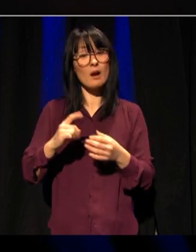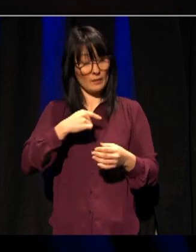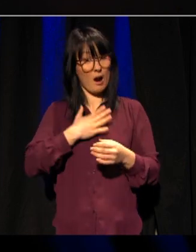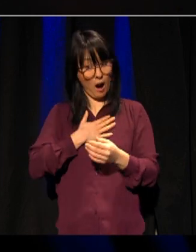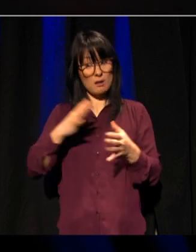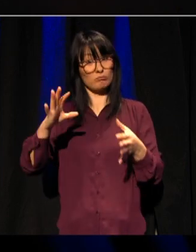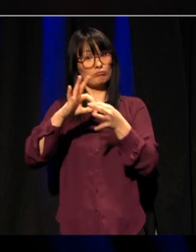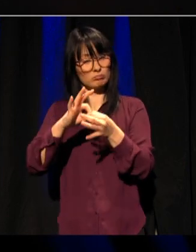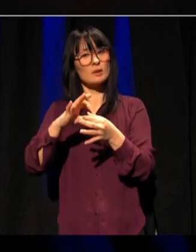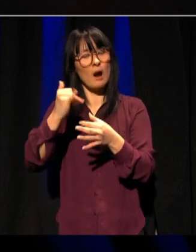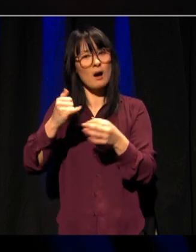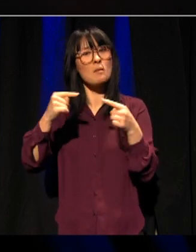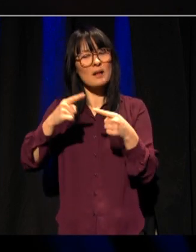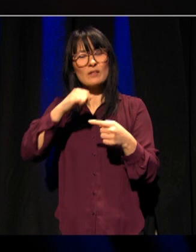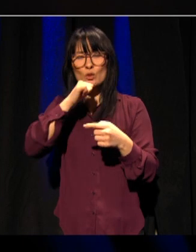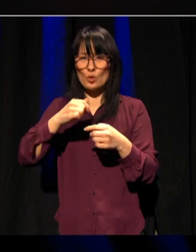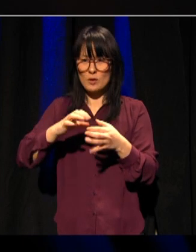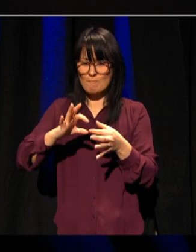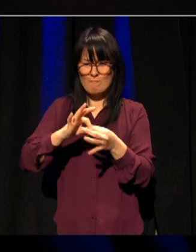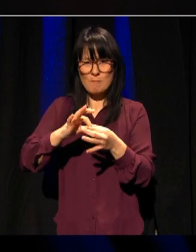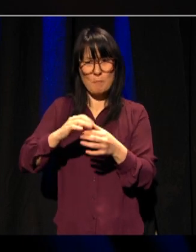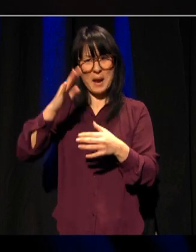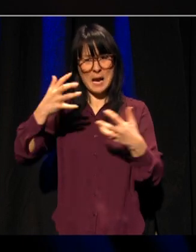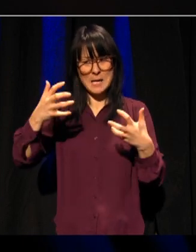etablert, men nå må vi bare gire opp.